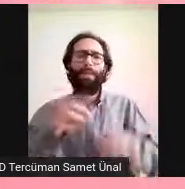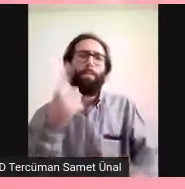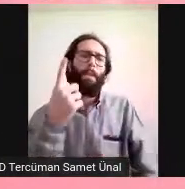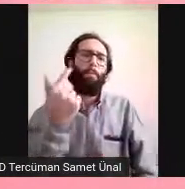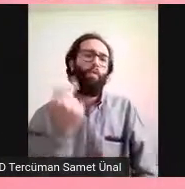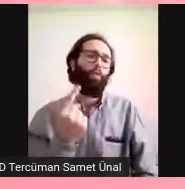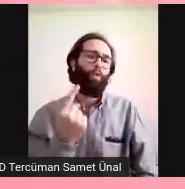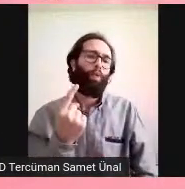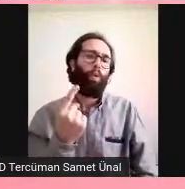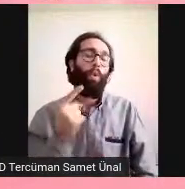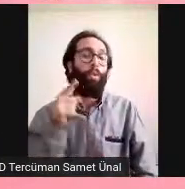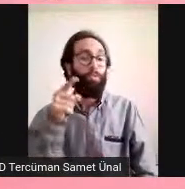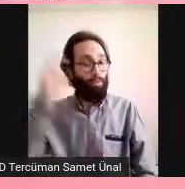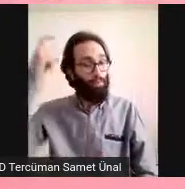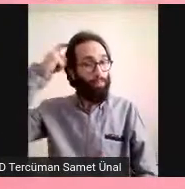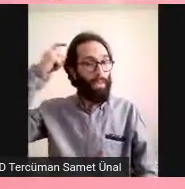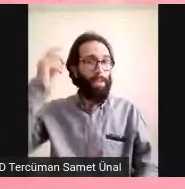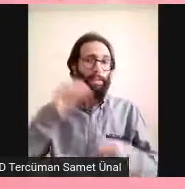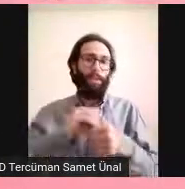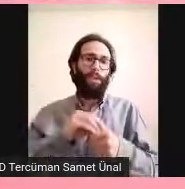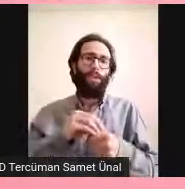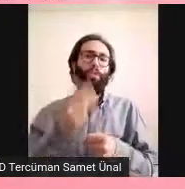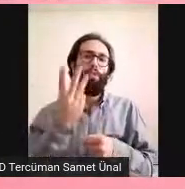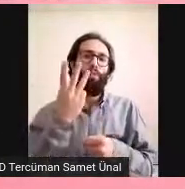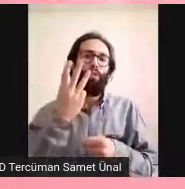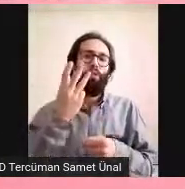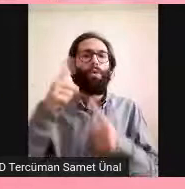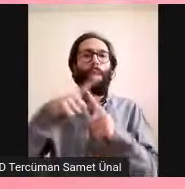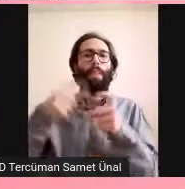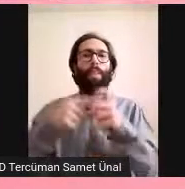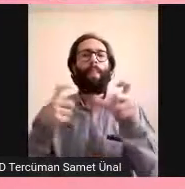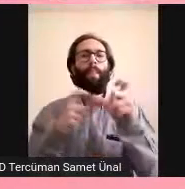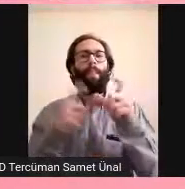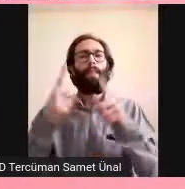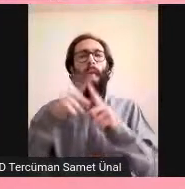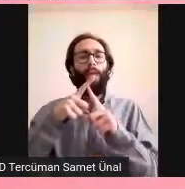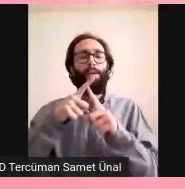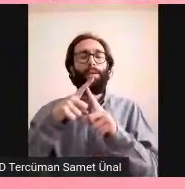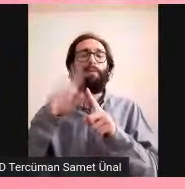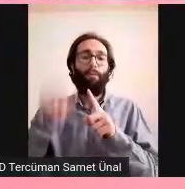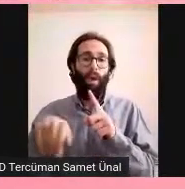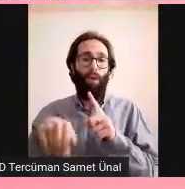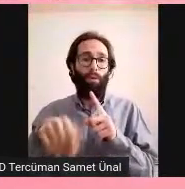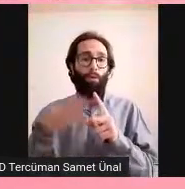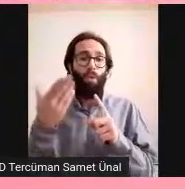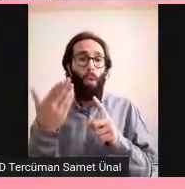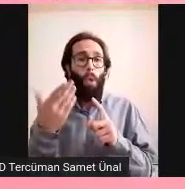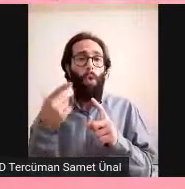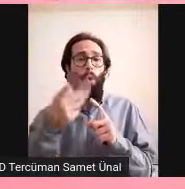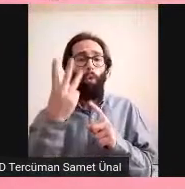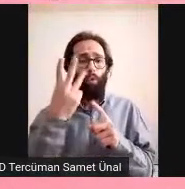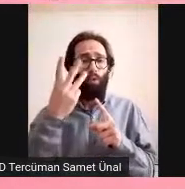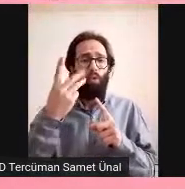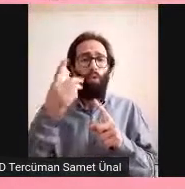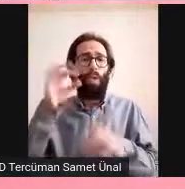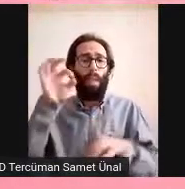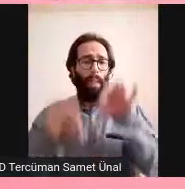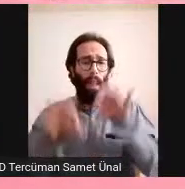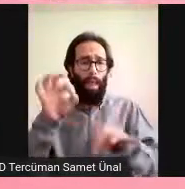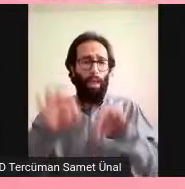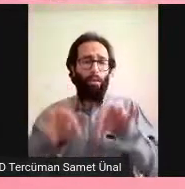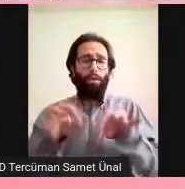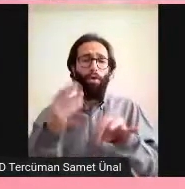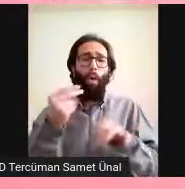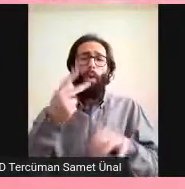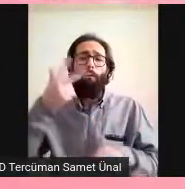Niye sürekli bununla çekilmiyor? Çünkü bu o kadar çok veri sağlıyor ki araştırma